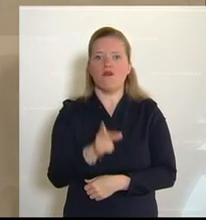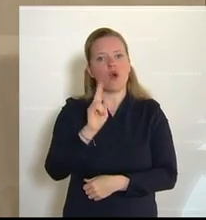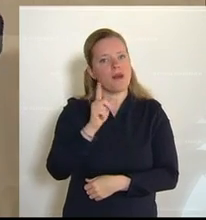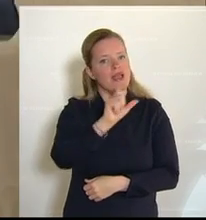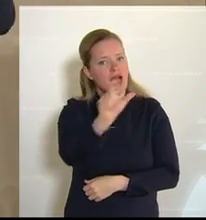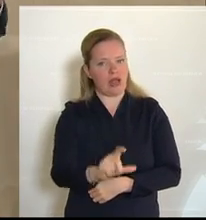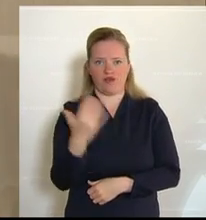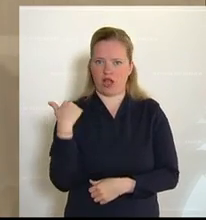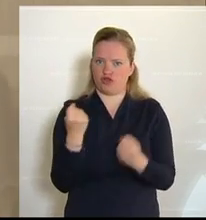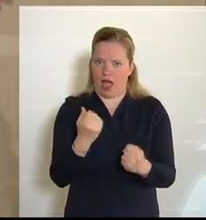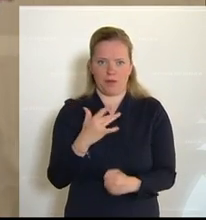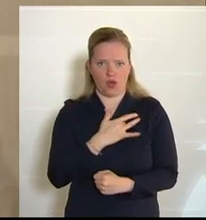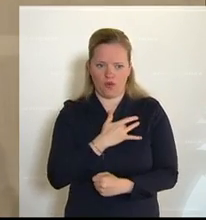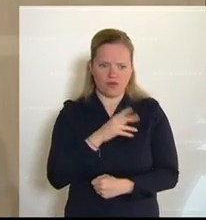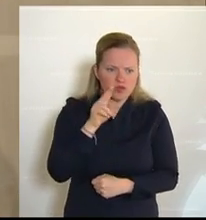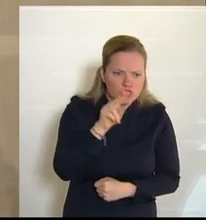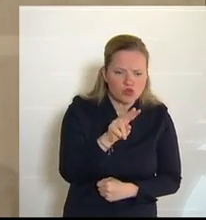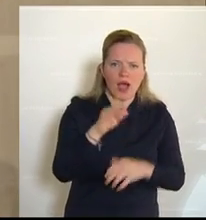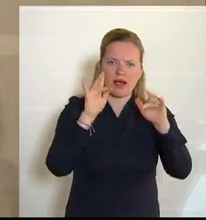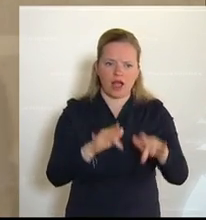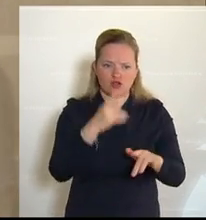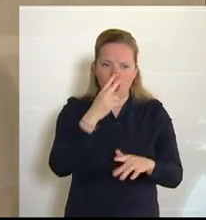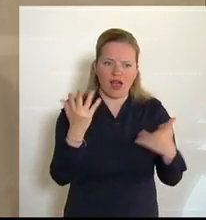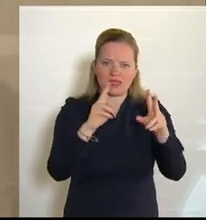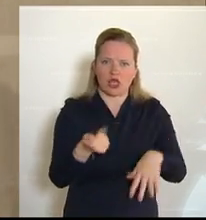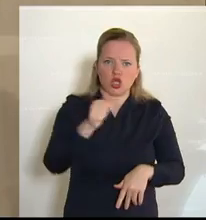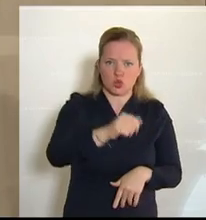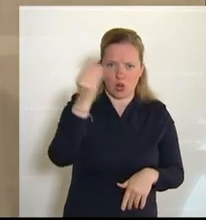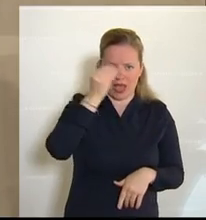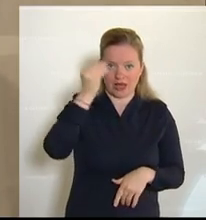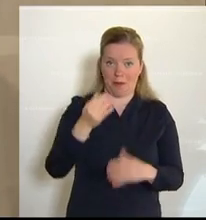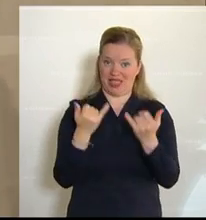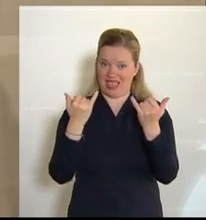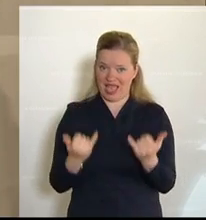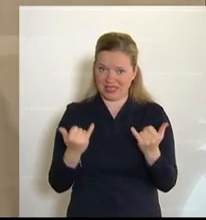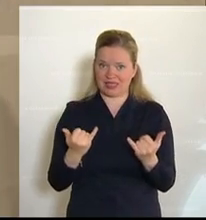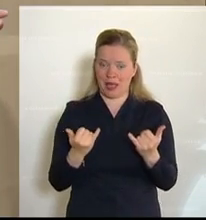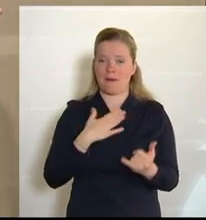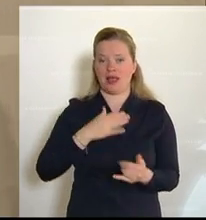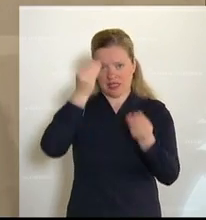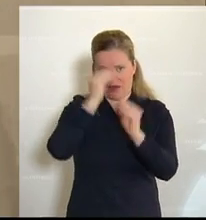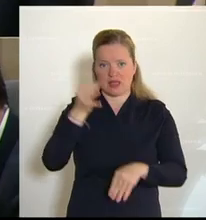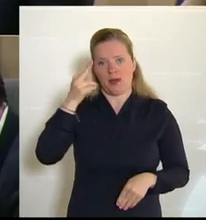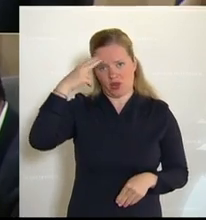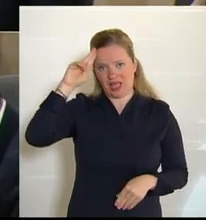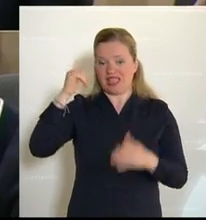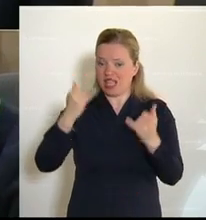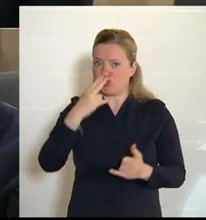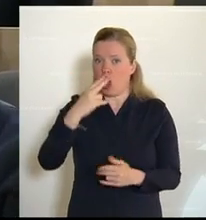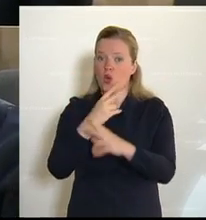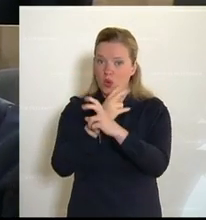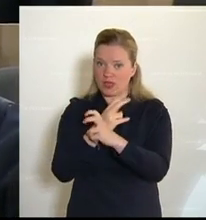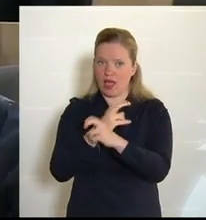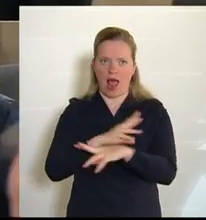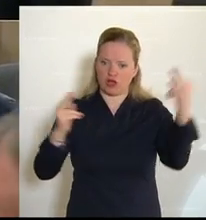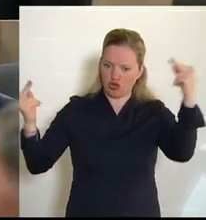betroffen war und wir geschaut haben, was können wir von Italien lernen. Aber jetzt, meine sehr verehrten Damen und Herren, jetzt schaut man auf Österreich, weil sich jeder fragt, wie haben wir